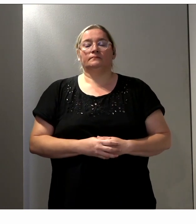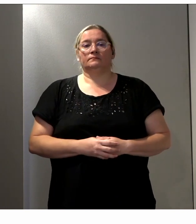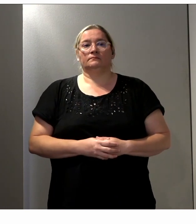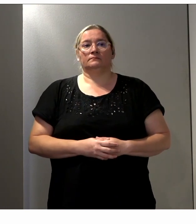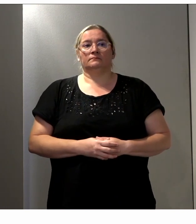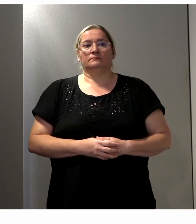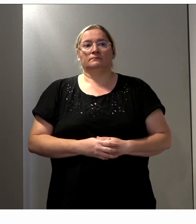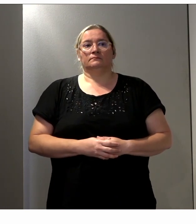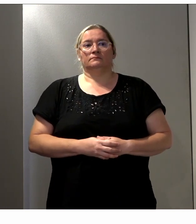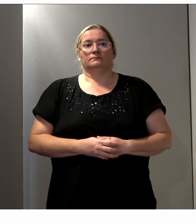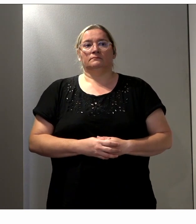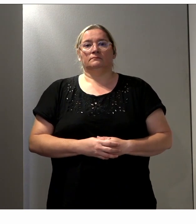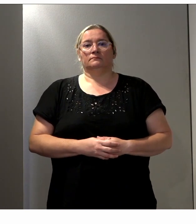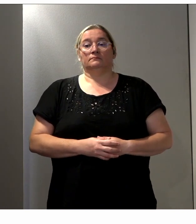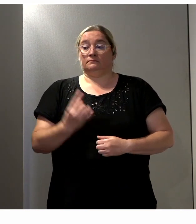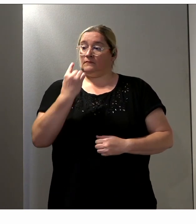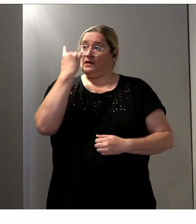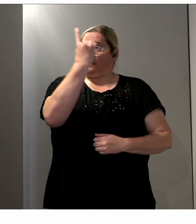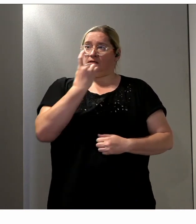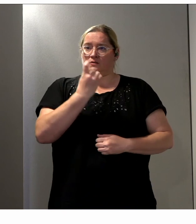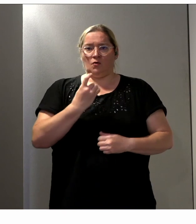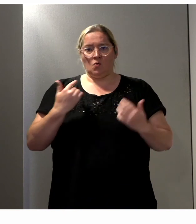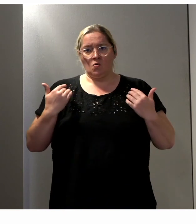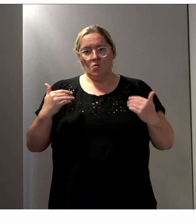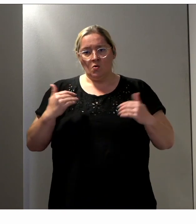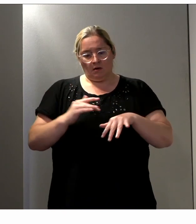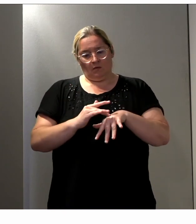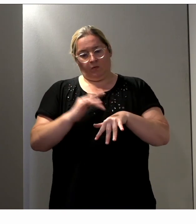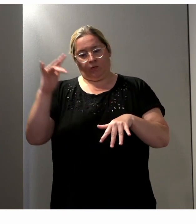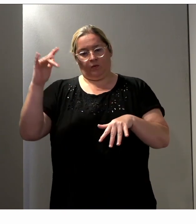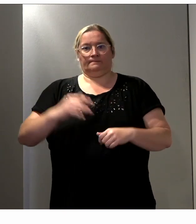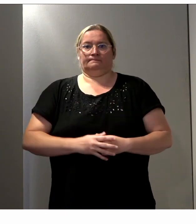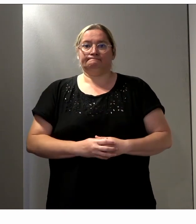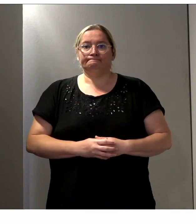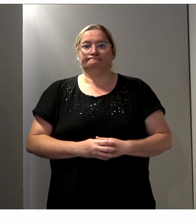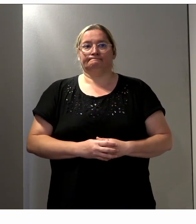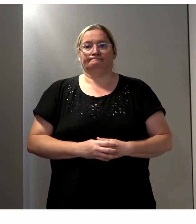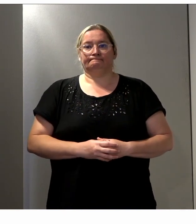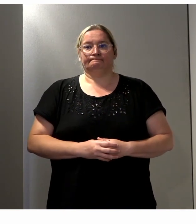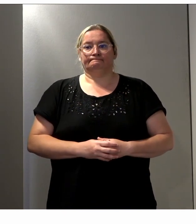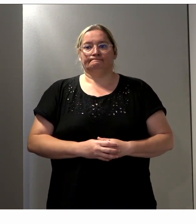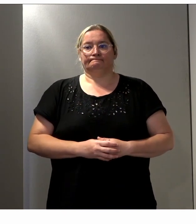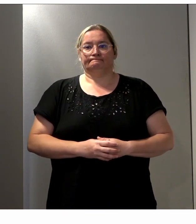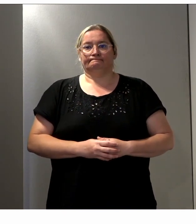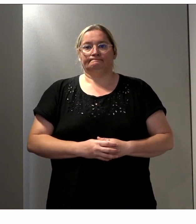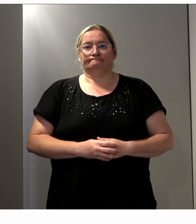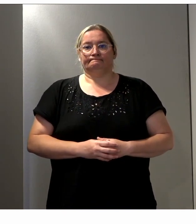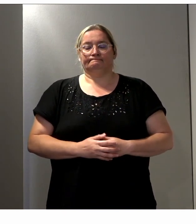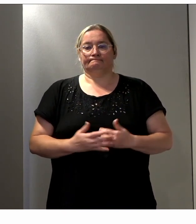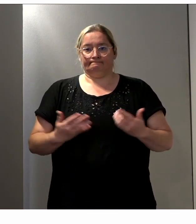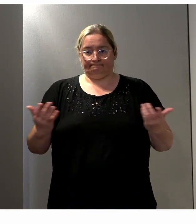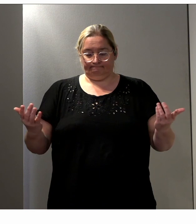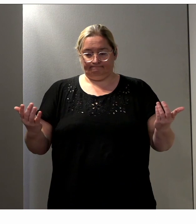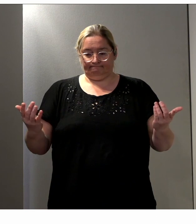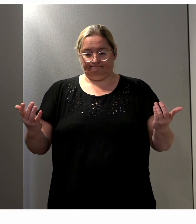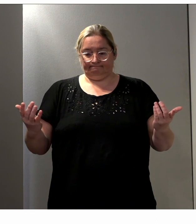Alors, c'est une question délicate parce que, pour ce qui concerne les nouveaux